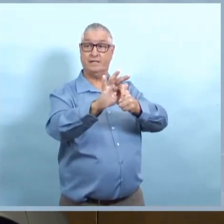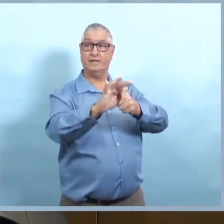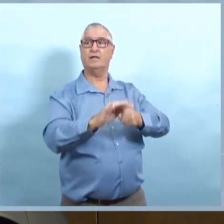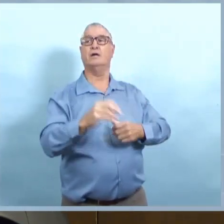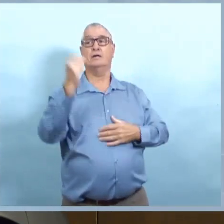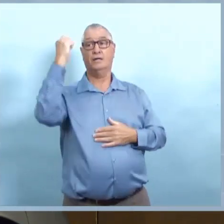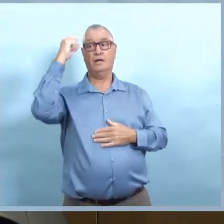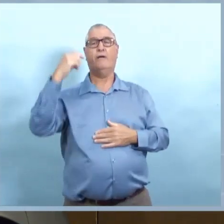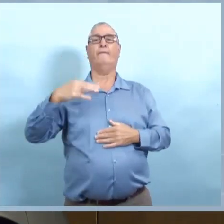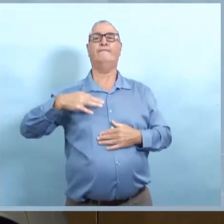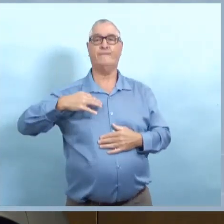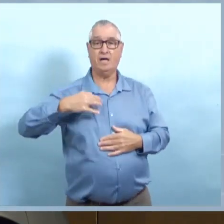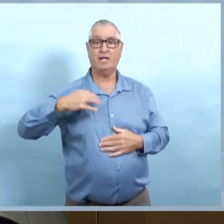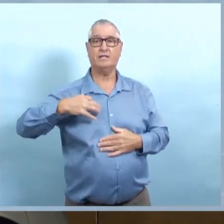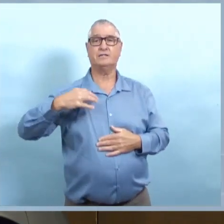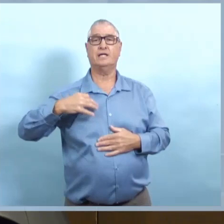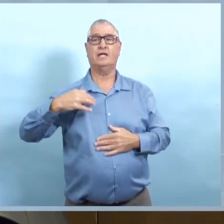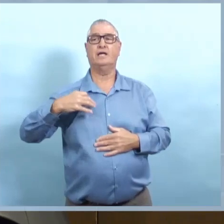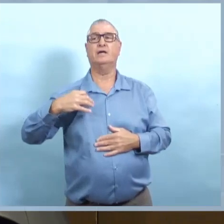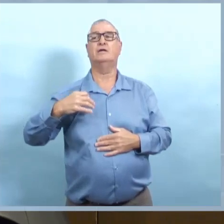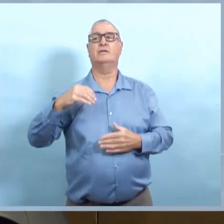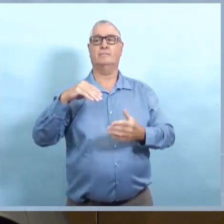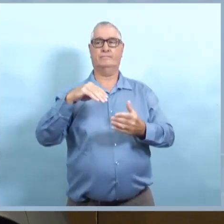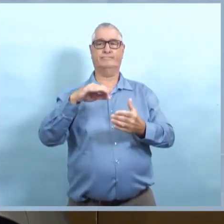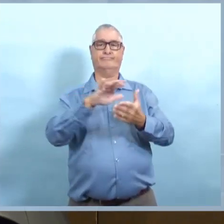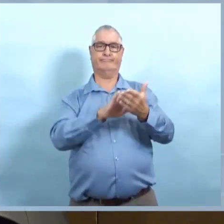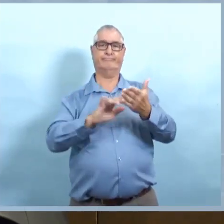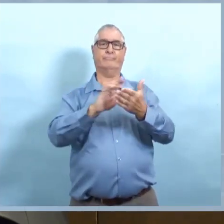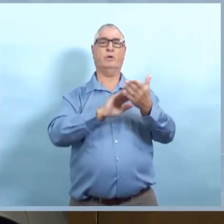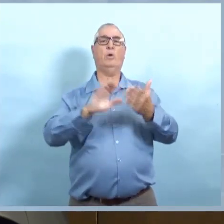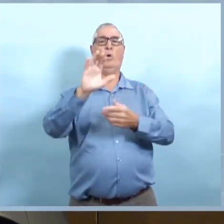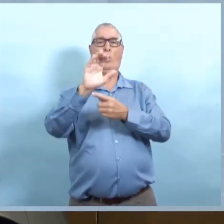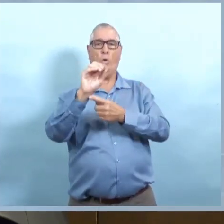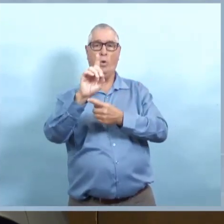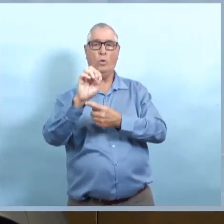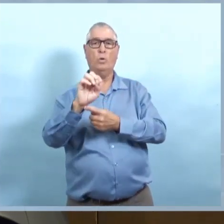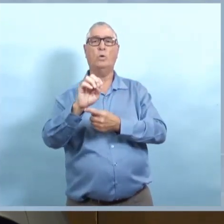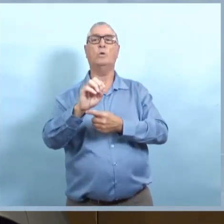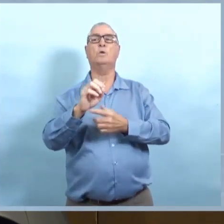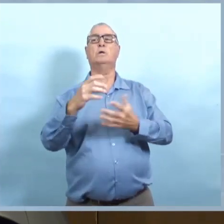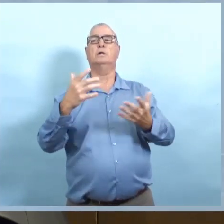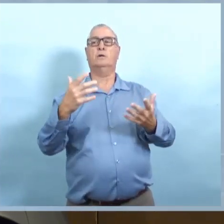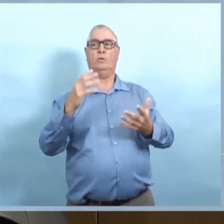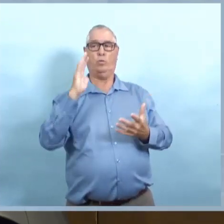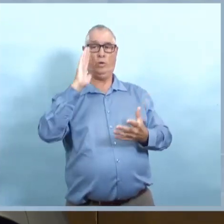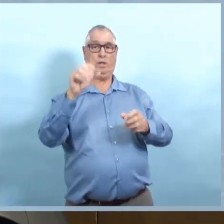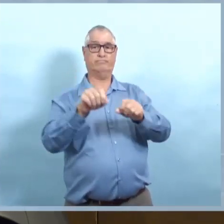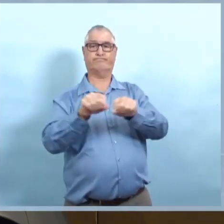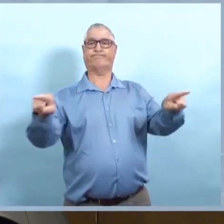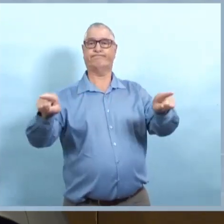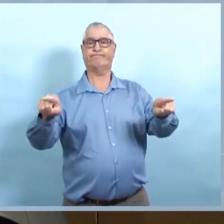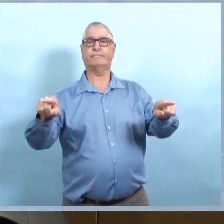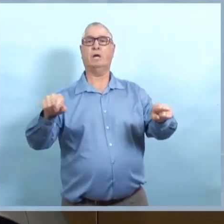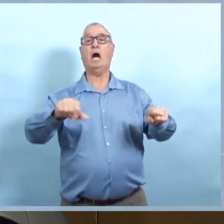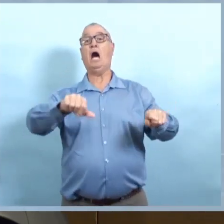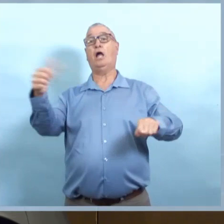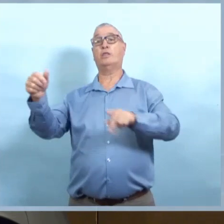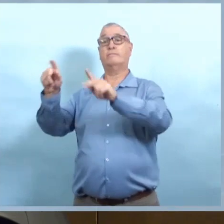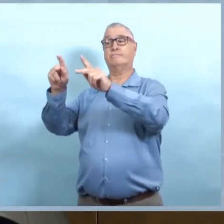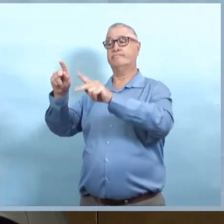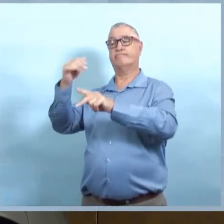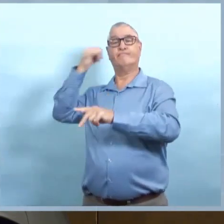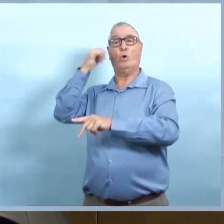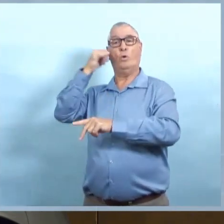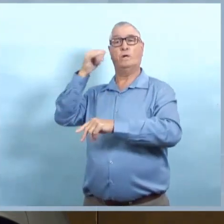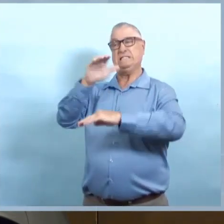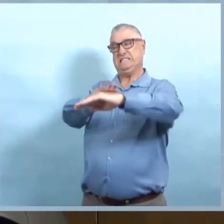au Manitobank avec cette appli, si vous pouvez faire un suivi de la COVID et si